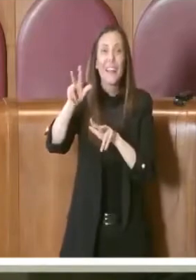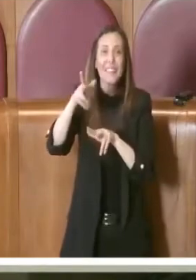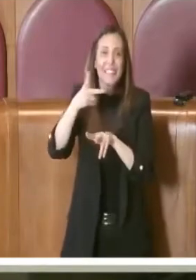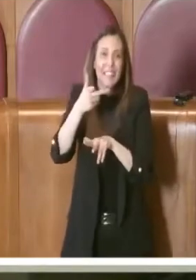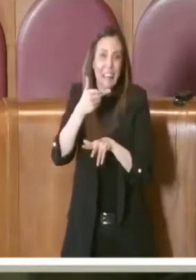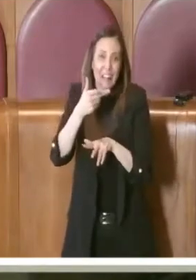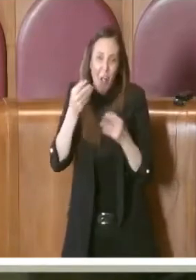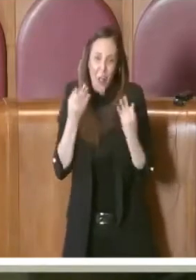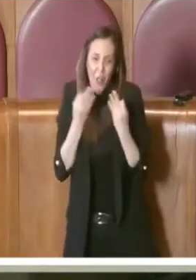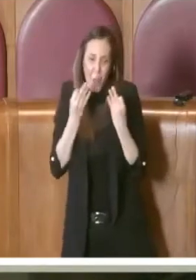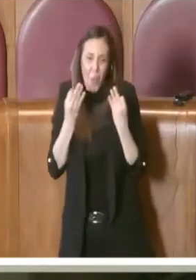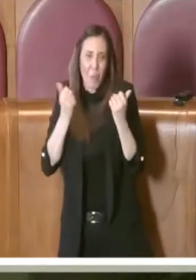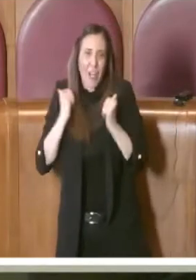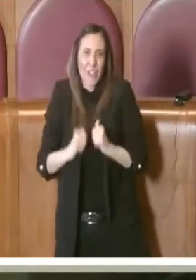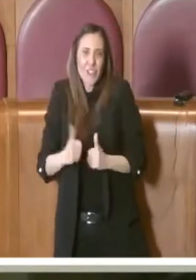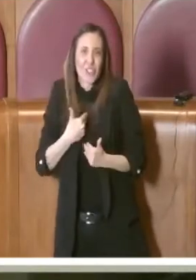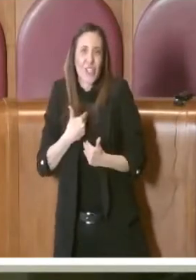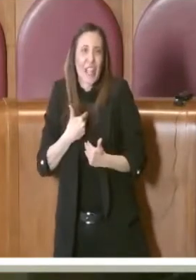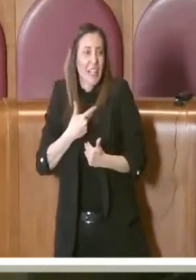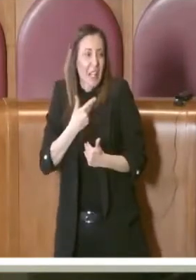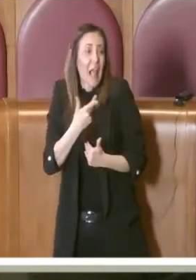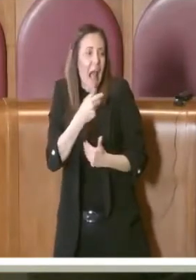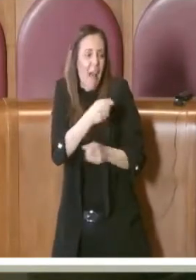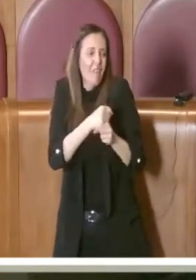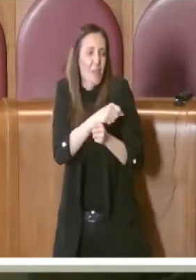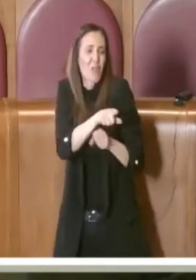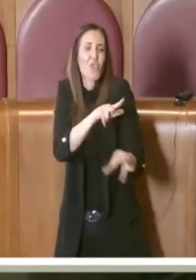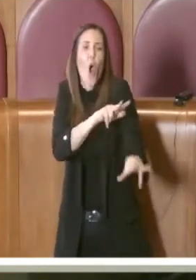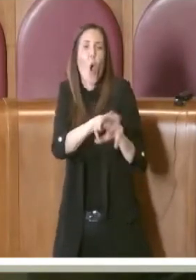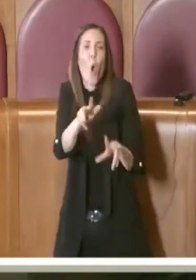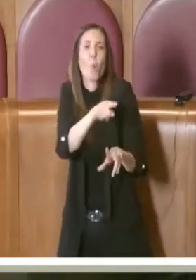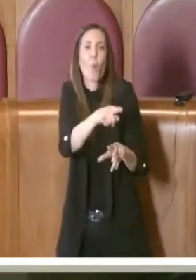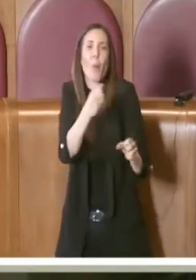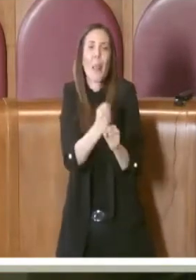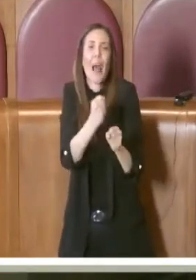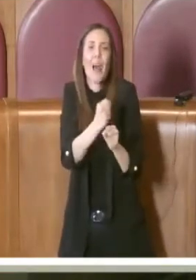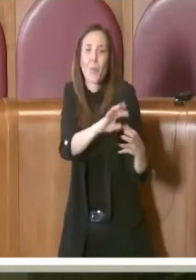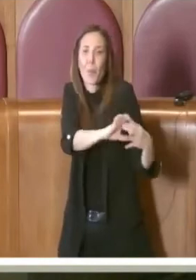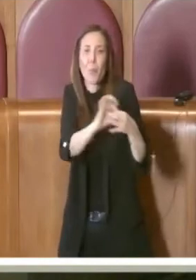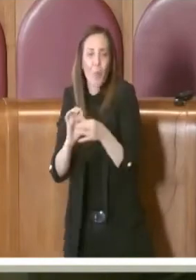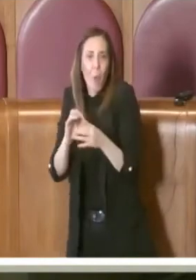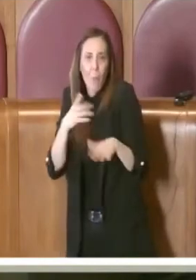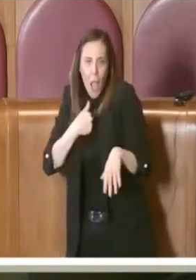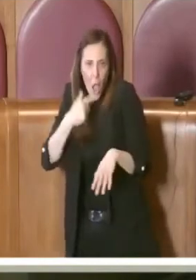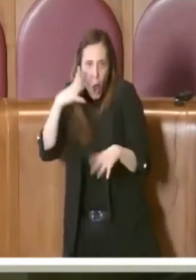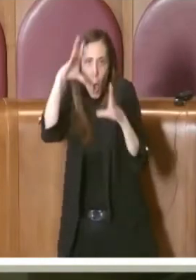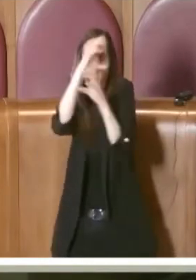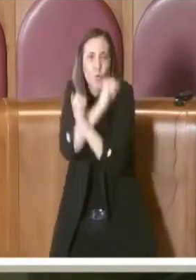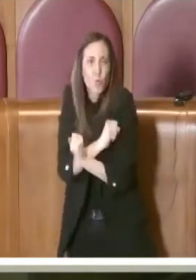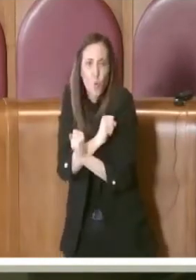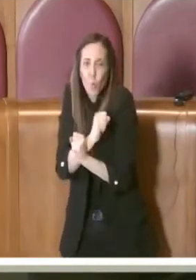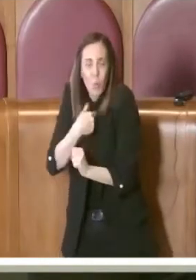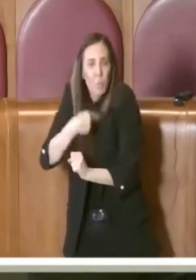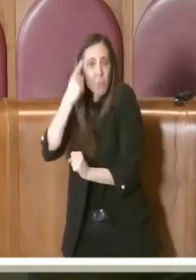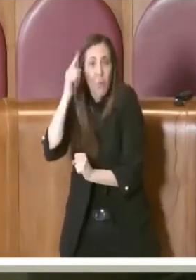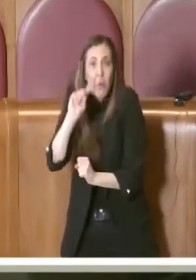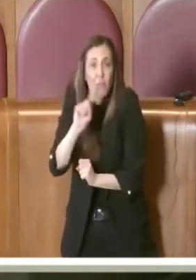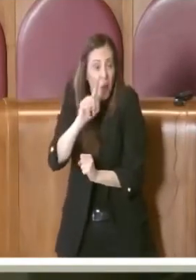cittadini semplicemente farmacie del comune, ma insomma non capivamo quello che c'era dietro dal punto di vista del